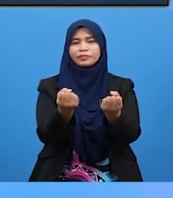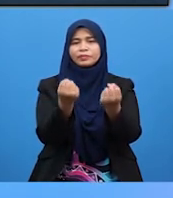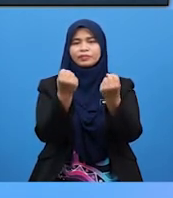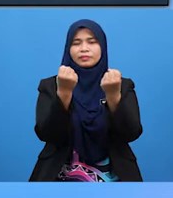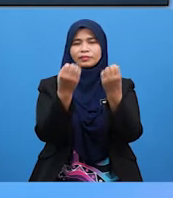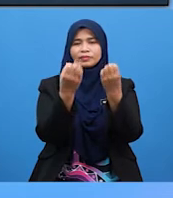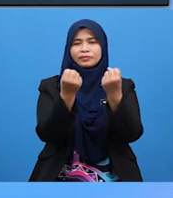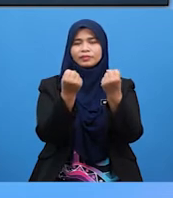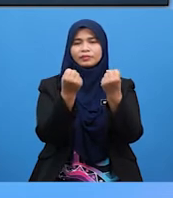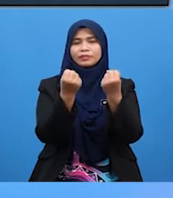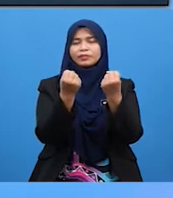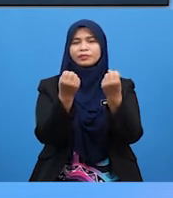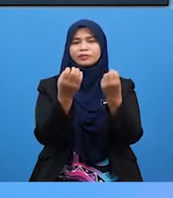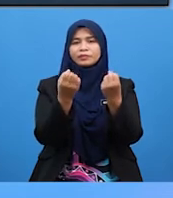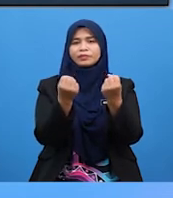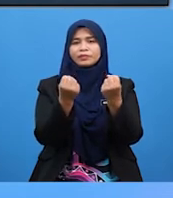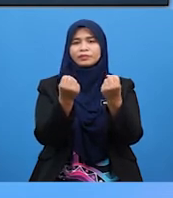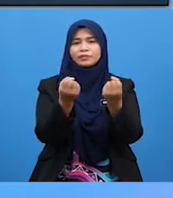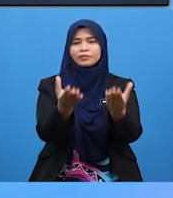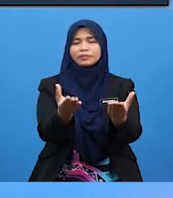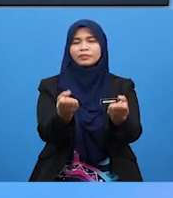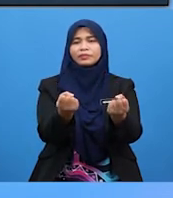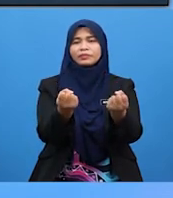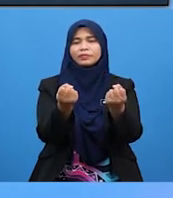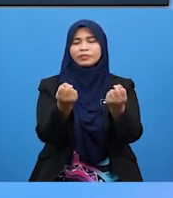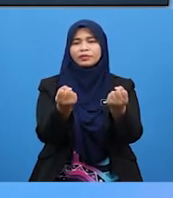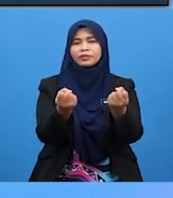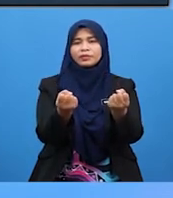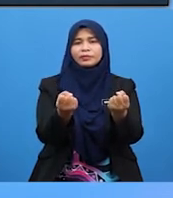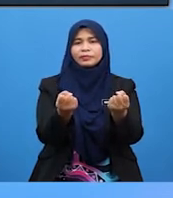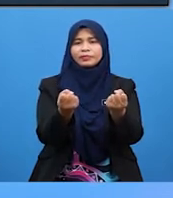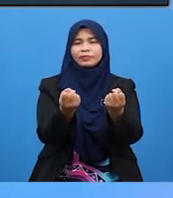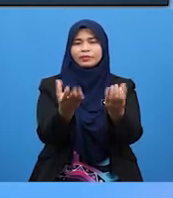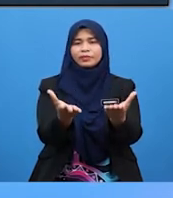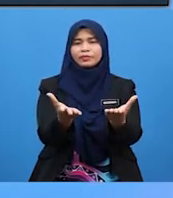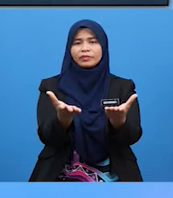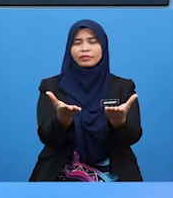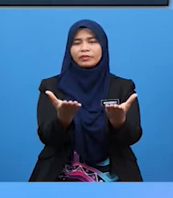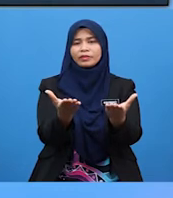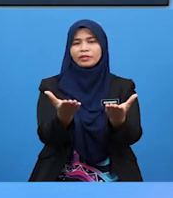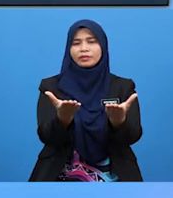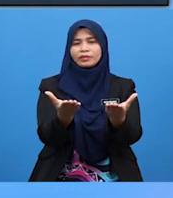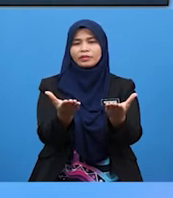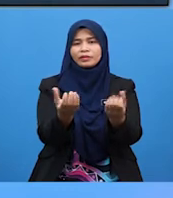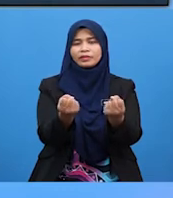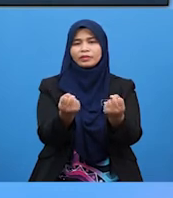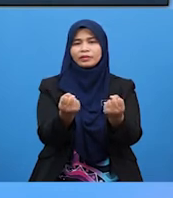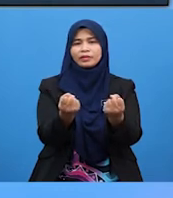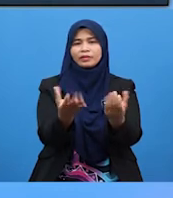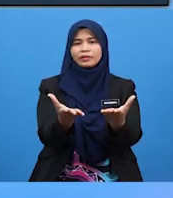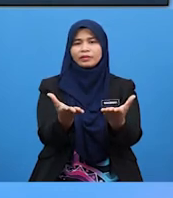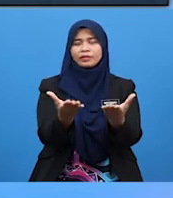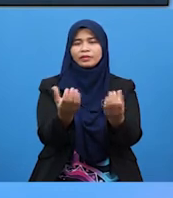menggenggam Bagus, murid-murid Buka semula tapak tangan dan